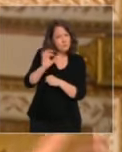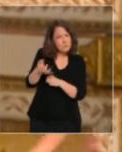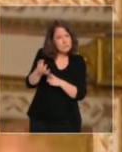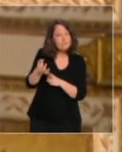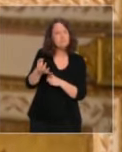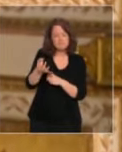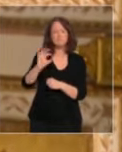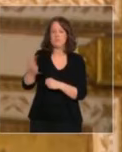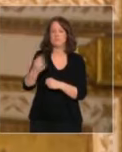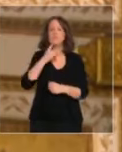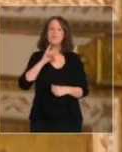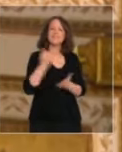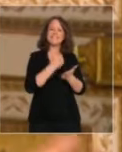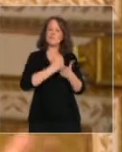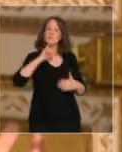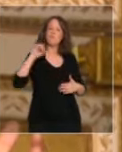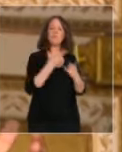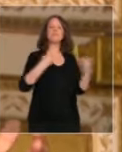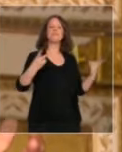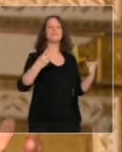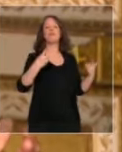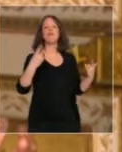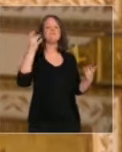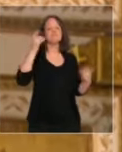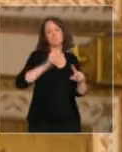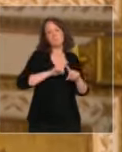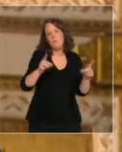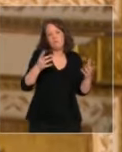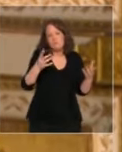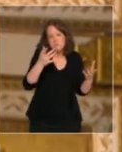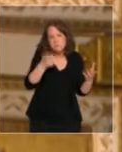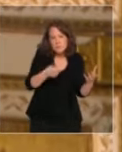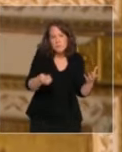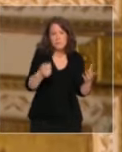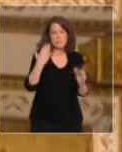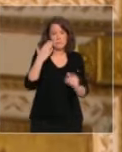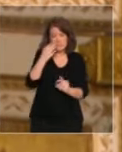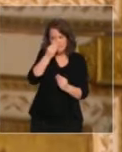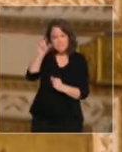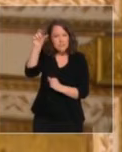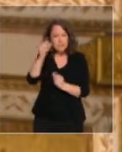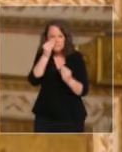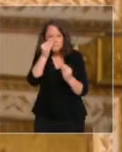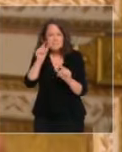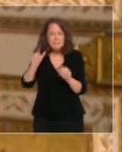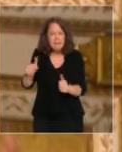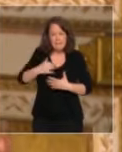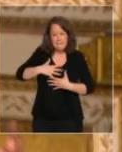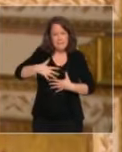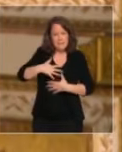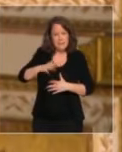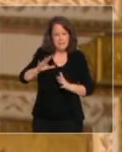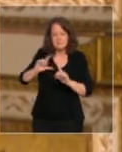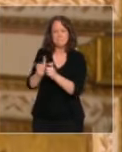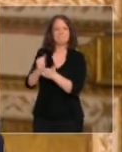Françaises et tous les Français, ça n'aurait aucun sens. Mais toute personne ayant un symptôme doit pouvoir